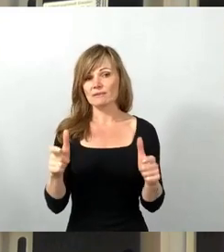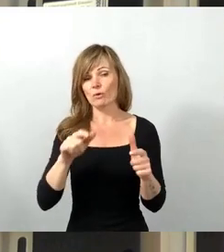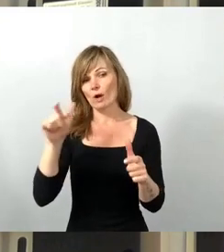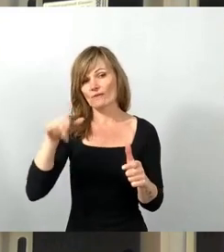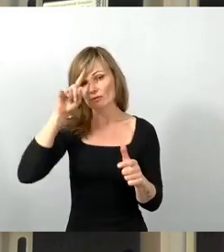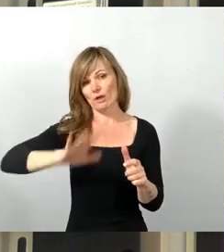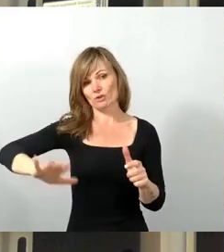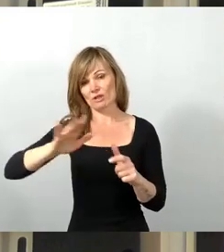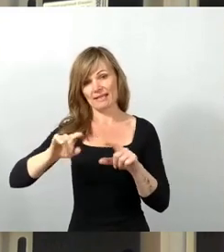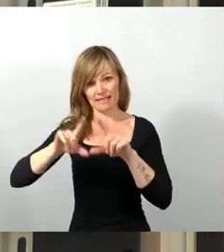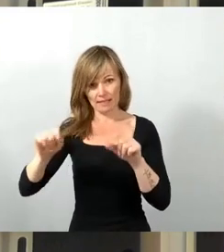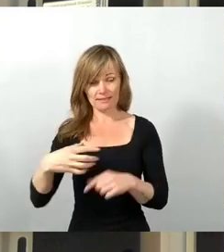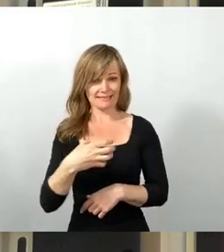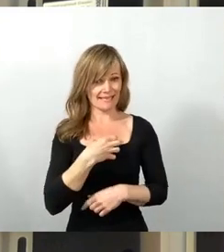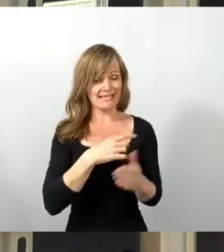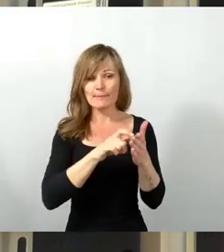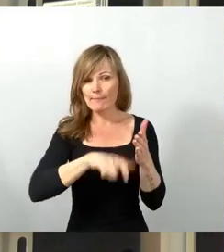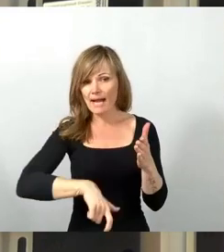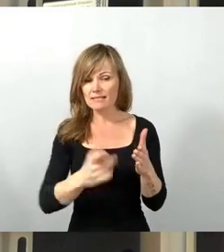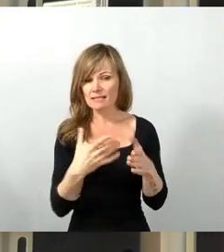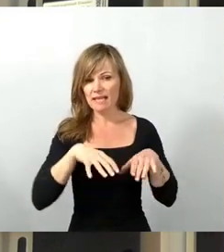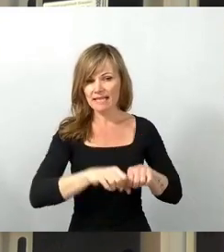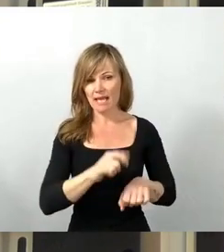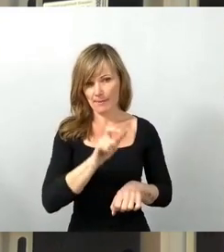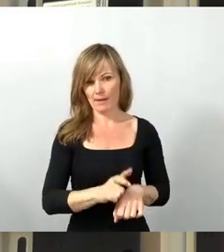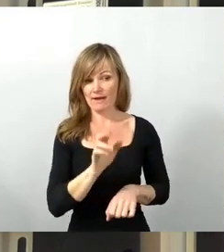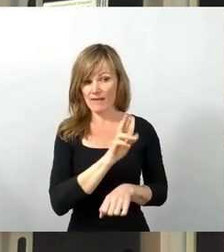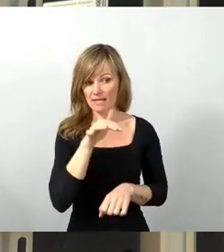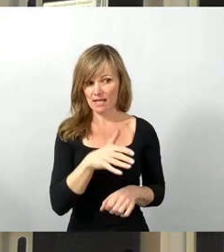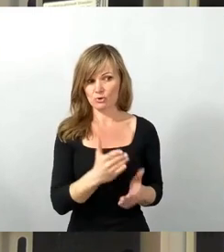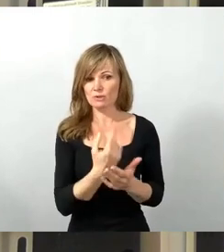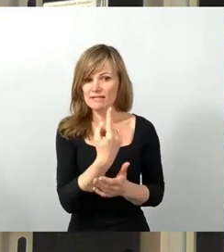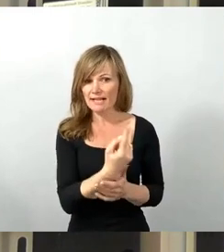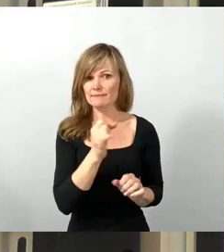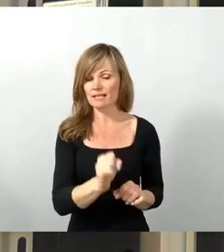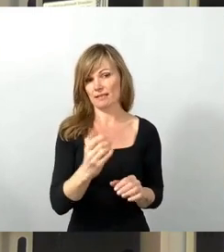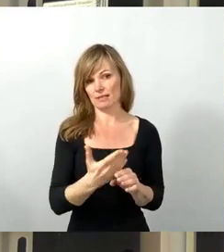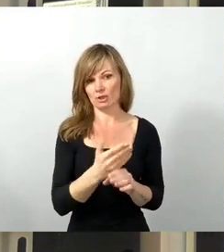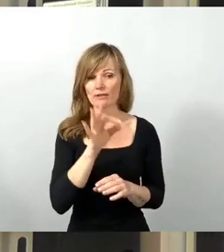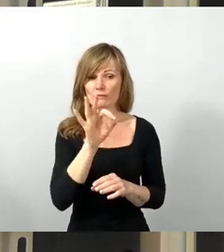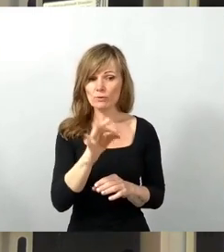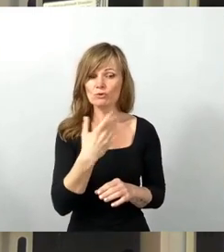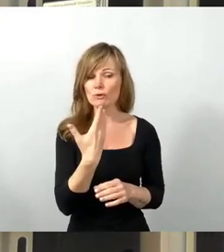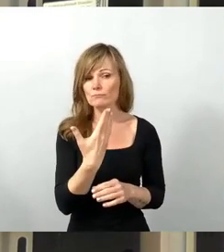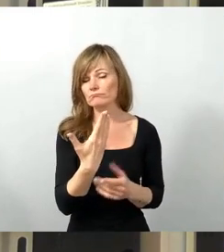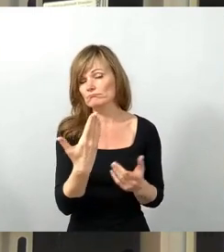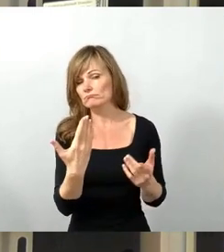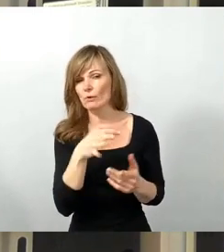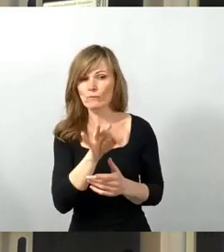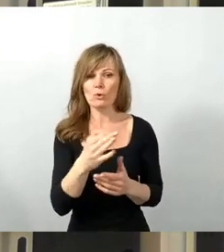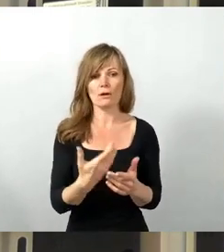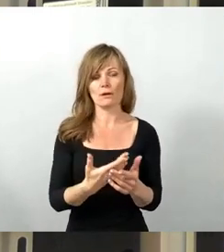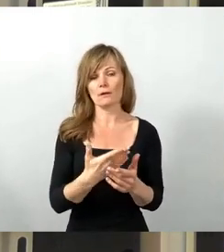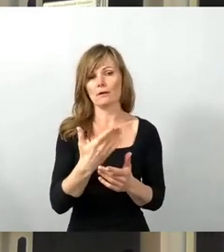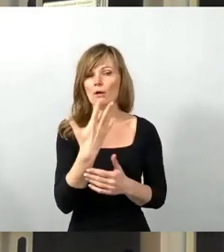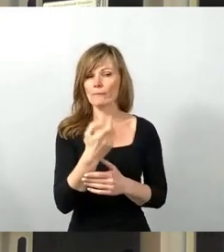Dresdenpass-InhaberInnen können selbst entscheiden, ob sie für die Hälfte des Preises das Deutschlandticket nutzen